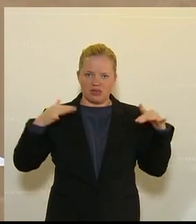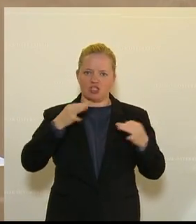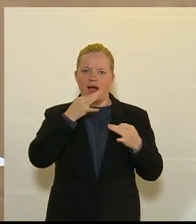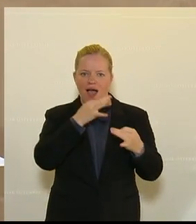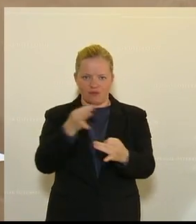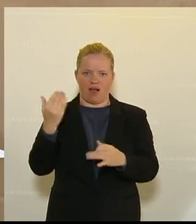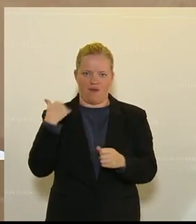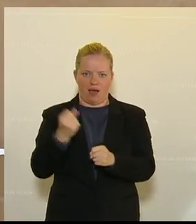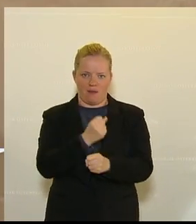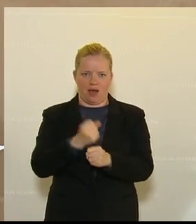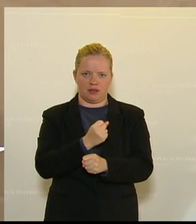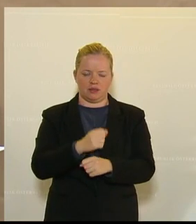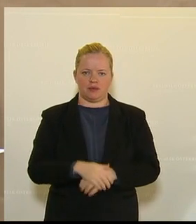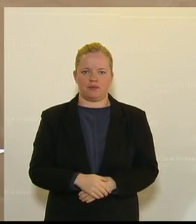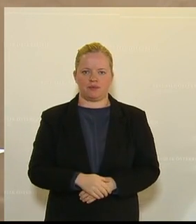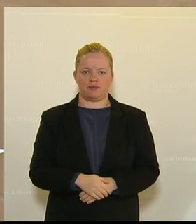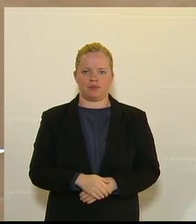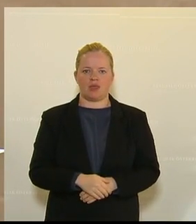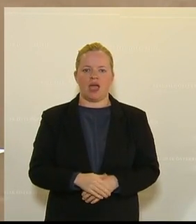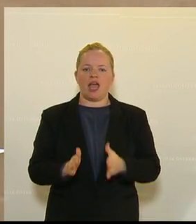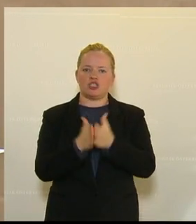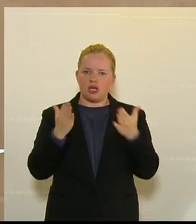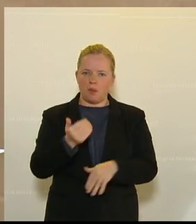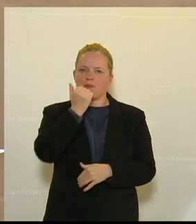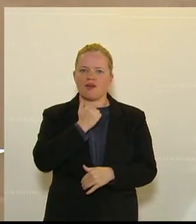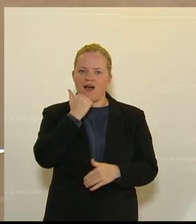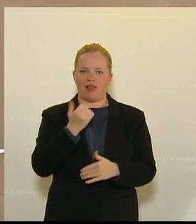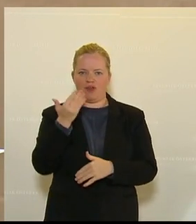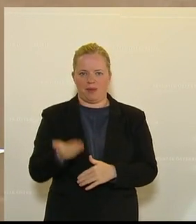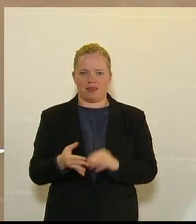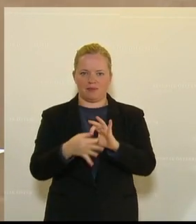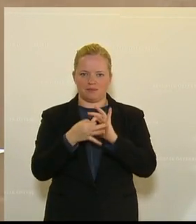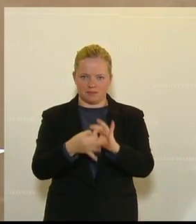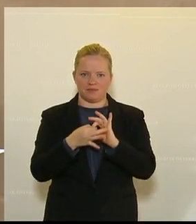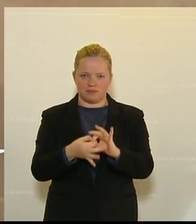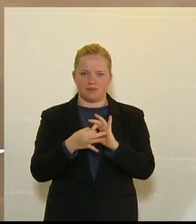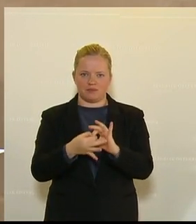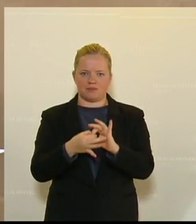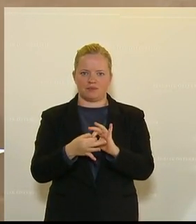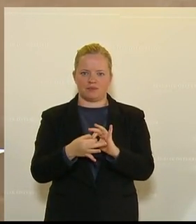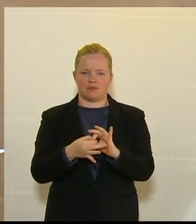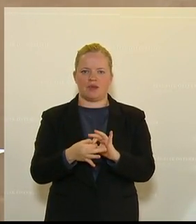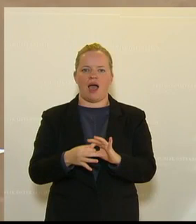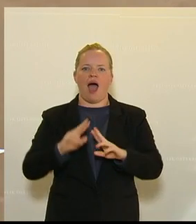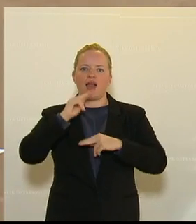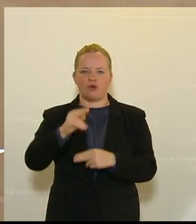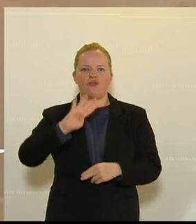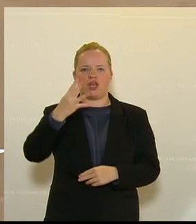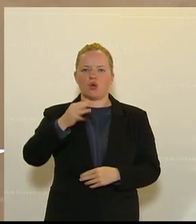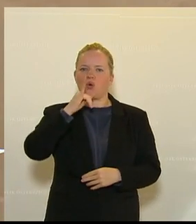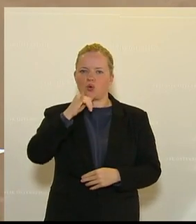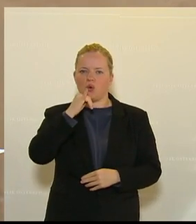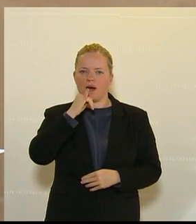gemacht. Die Entschädigung bei den Privatvermietern betreffend. Antwort 4. Oktober.